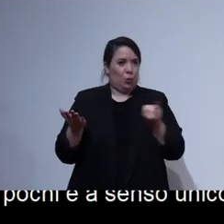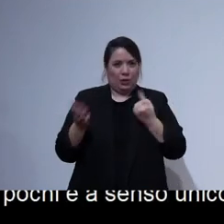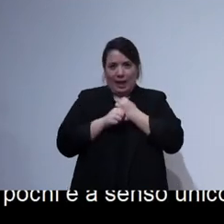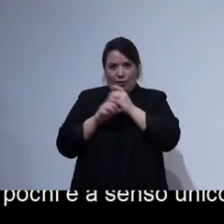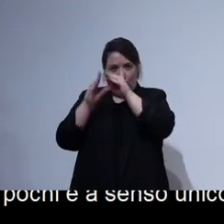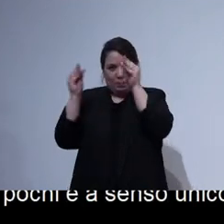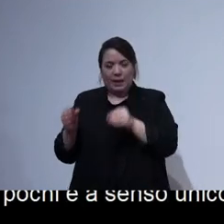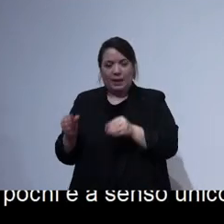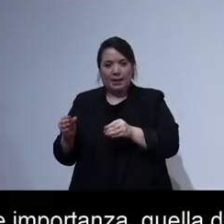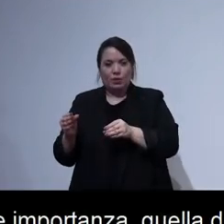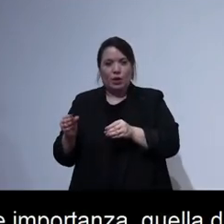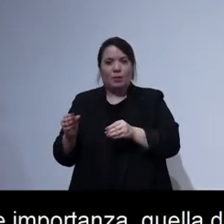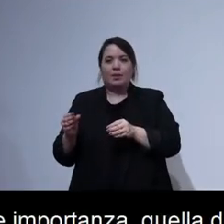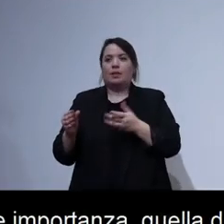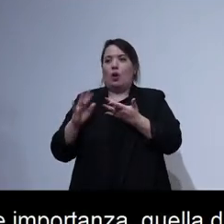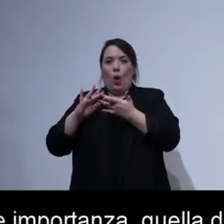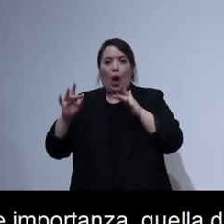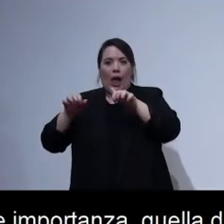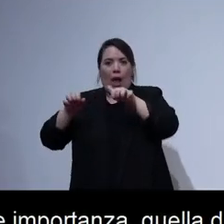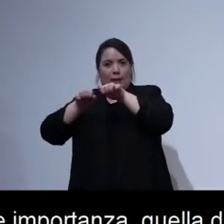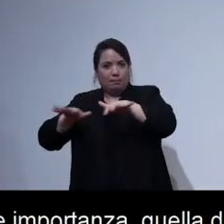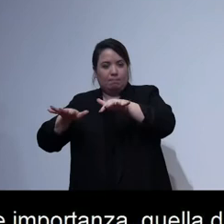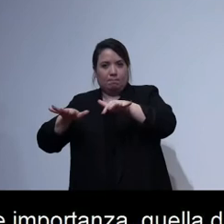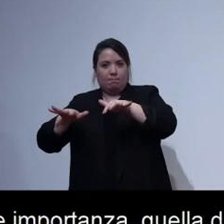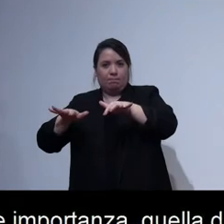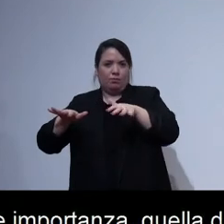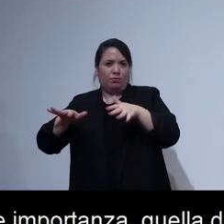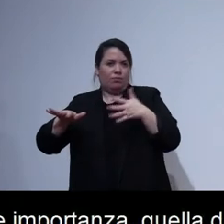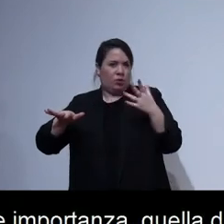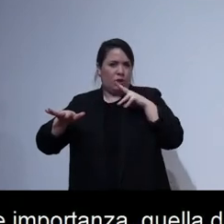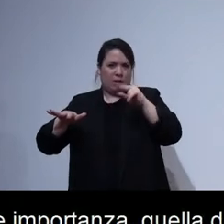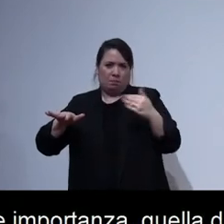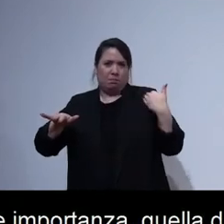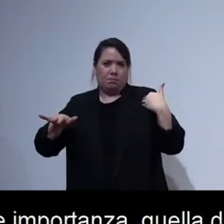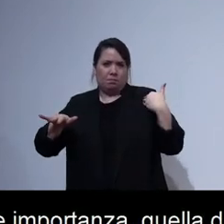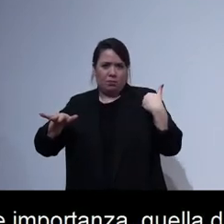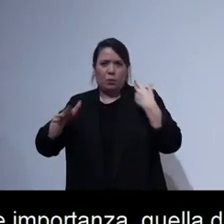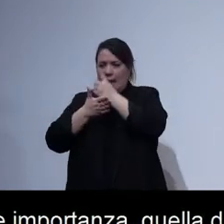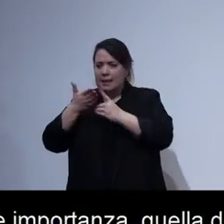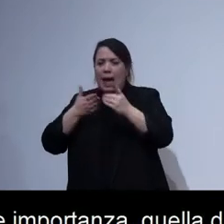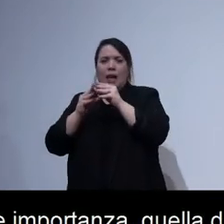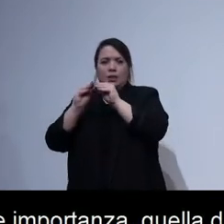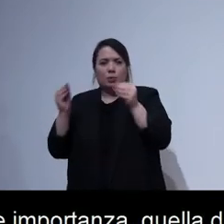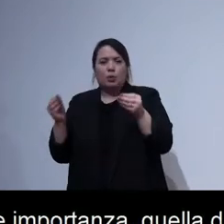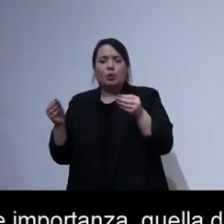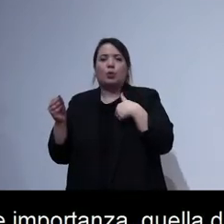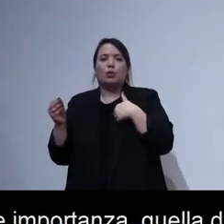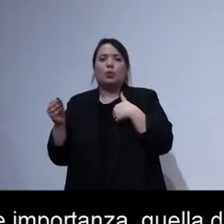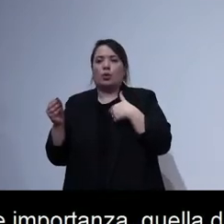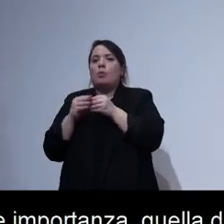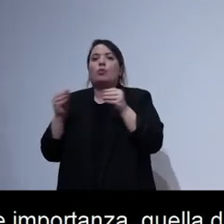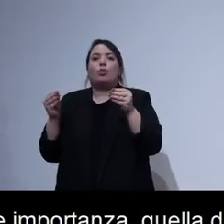la parte online, digitale, come vi raccontavo prima, nel design del prodotto, eccetera, per noi il prodotto è la